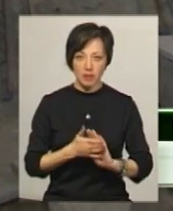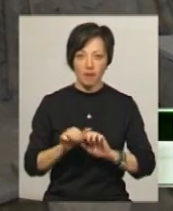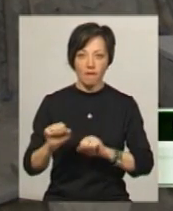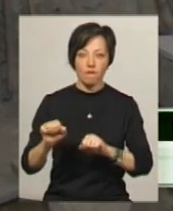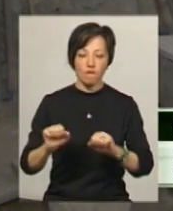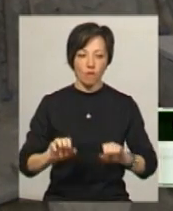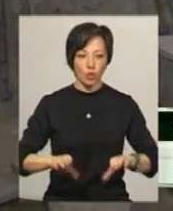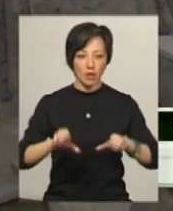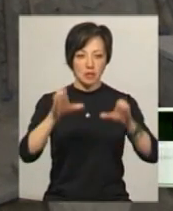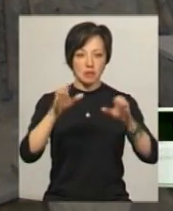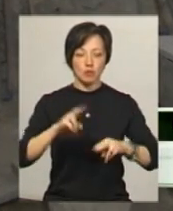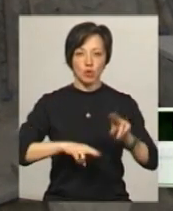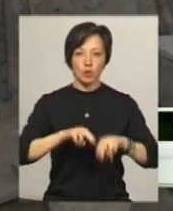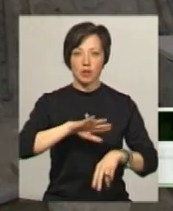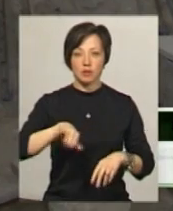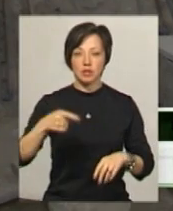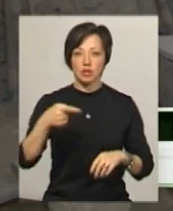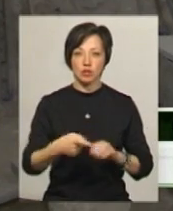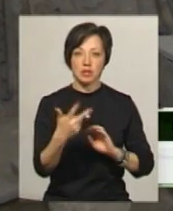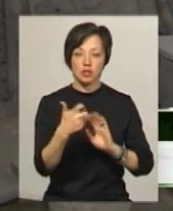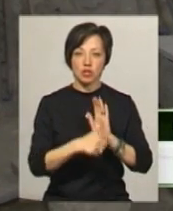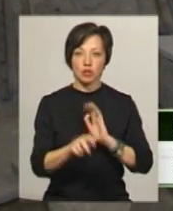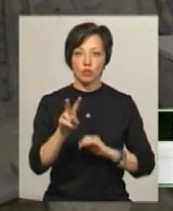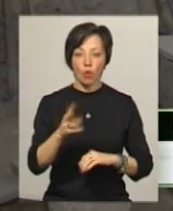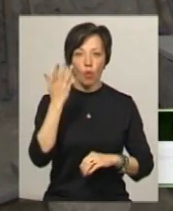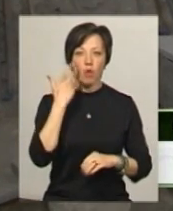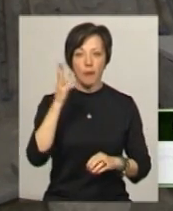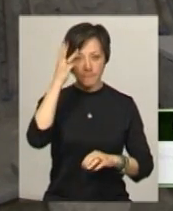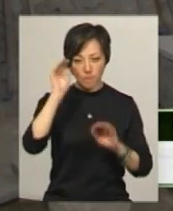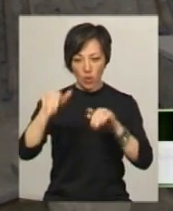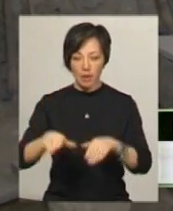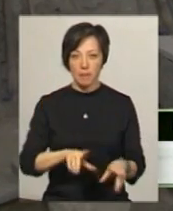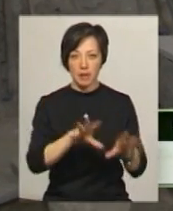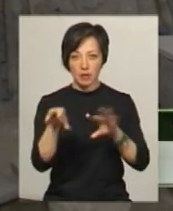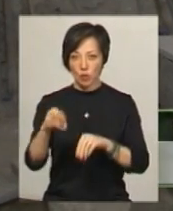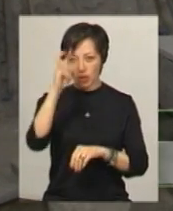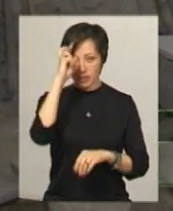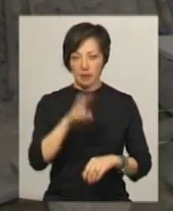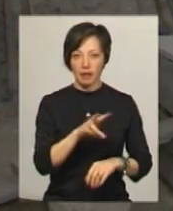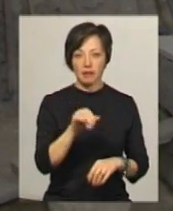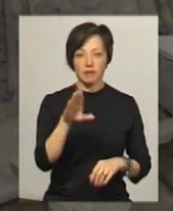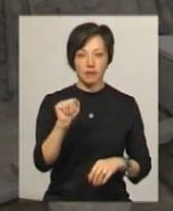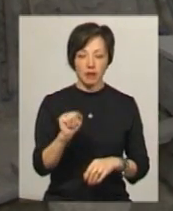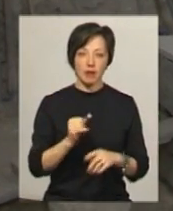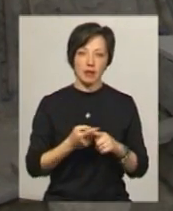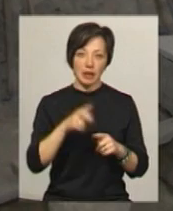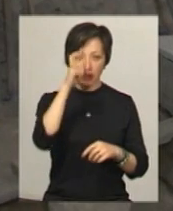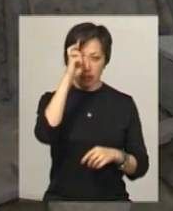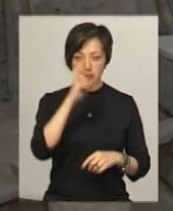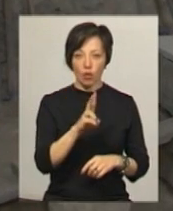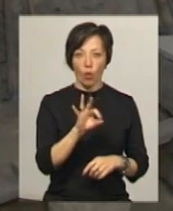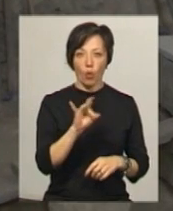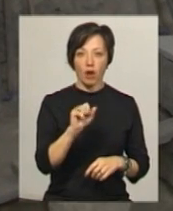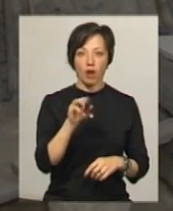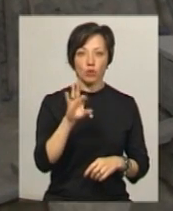збудований після 1362 року Коли поділля перейшла до Великого князівства Литовського І князі Коріатовичі почали